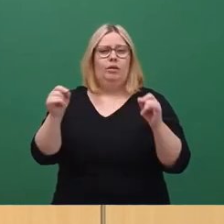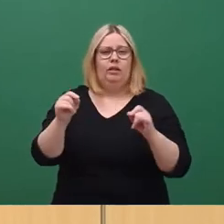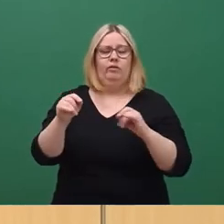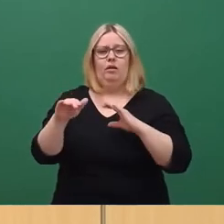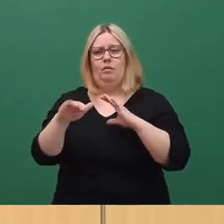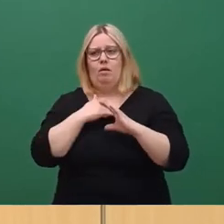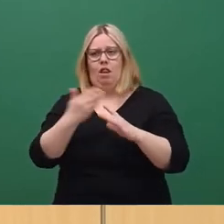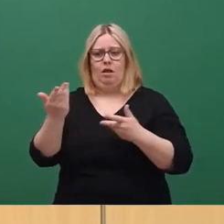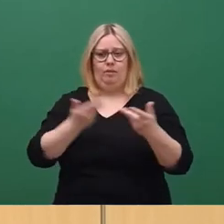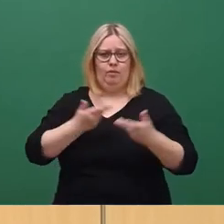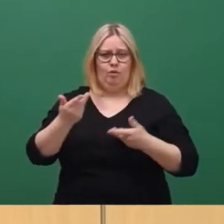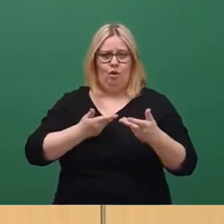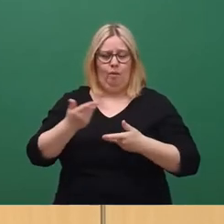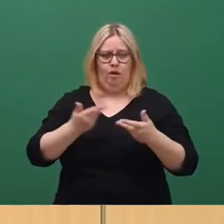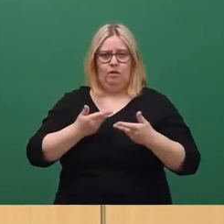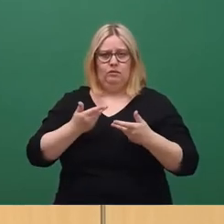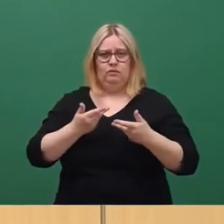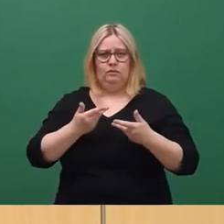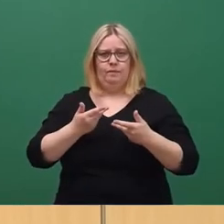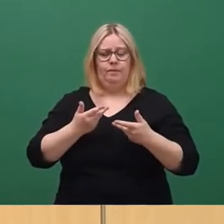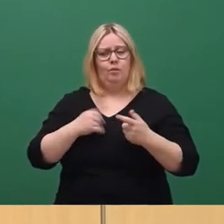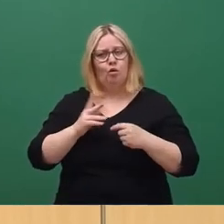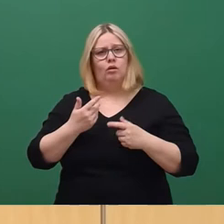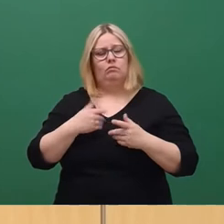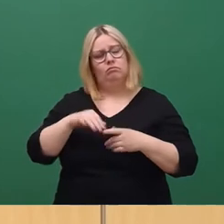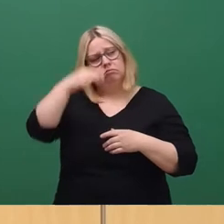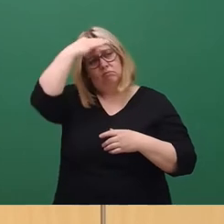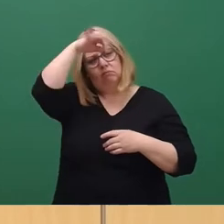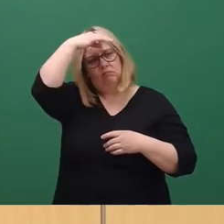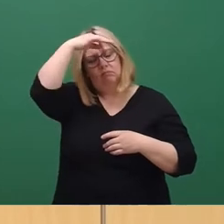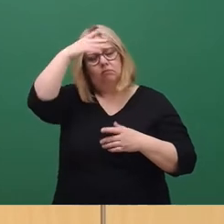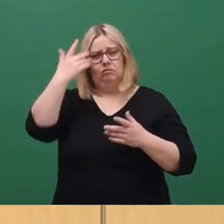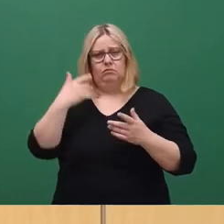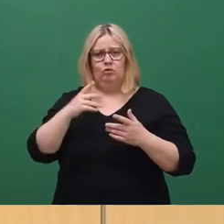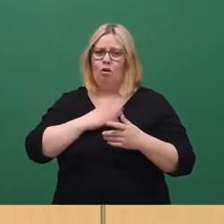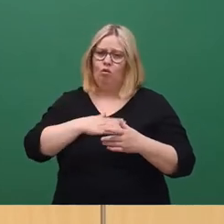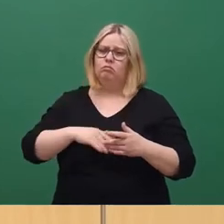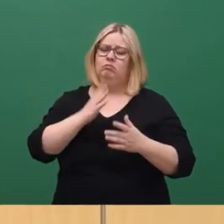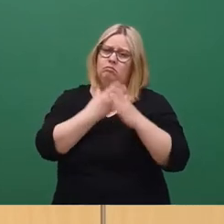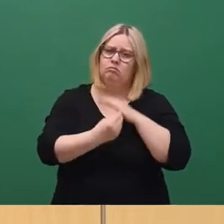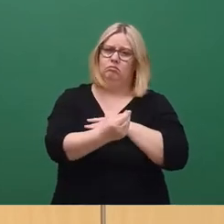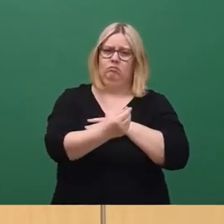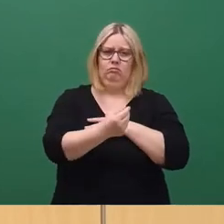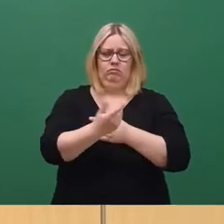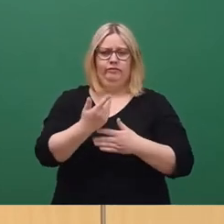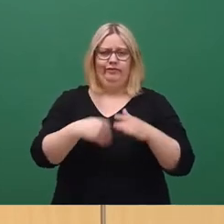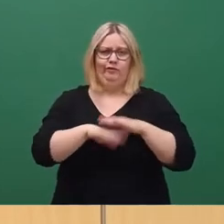und Bürgern erreicht, in denen diese tiefe Verbundenheit und Anteilnahme deutlich zu spüren ist.